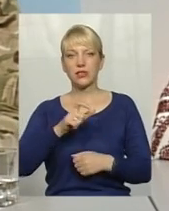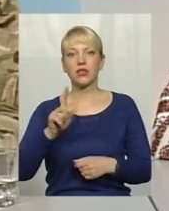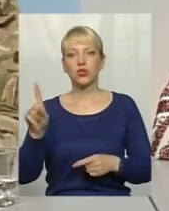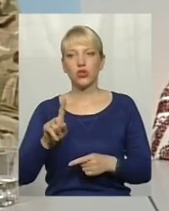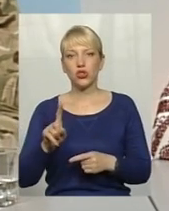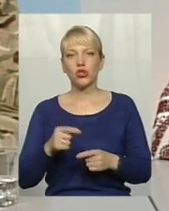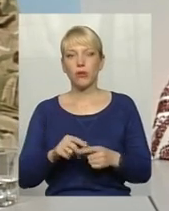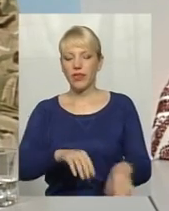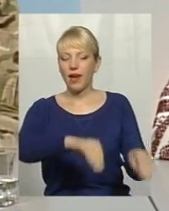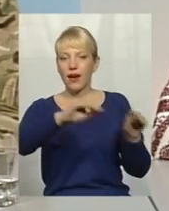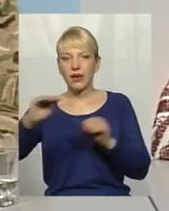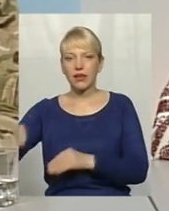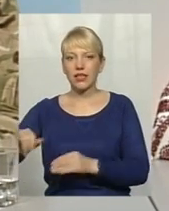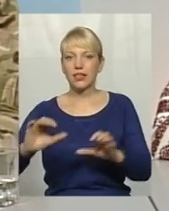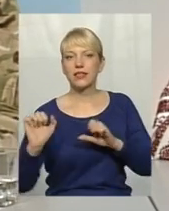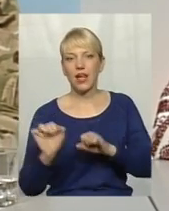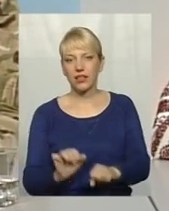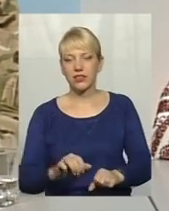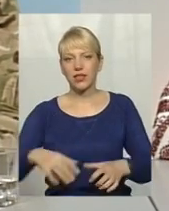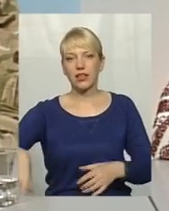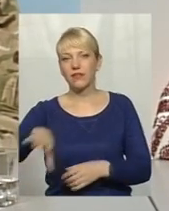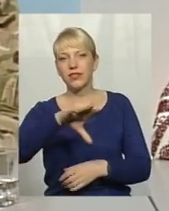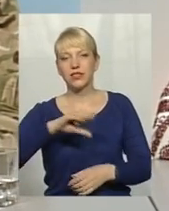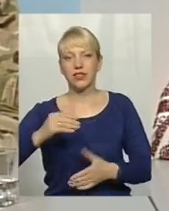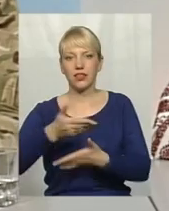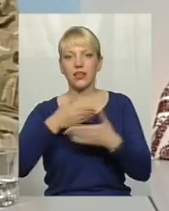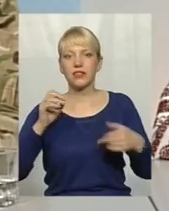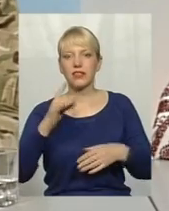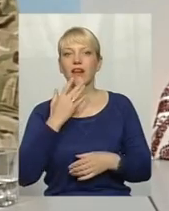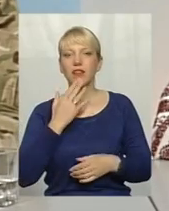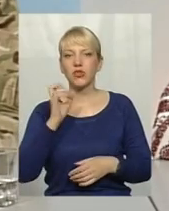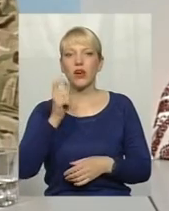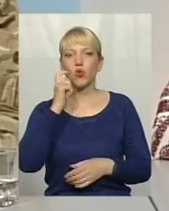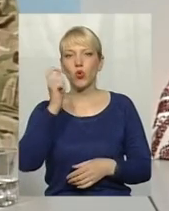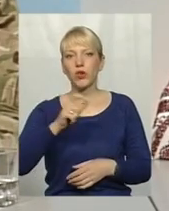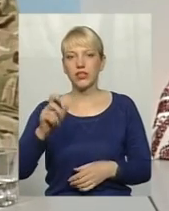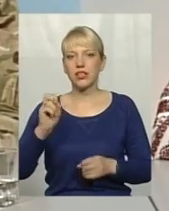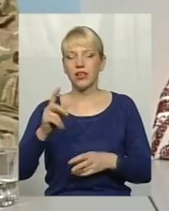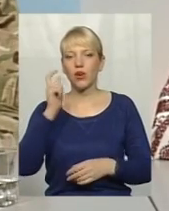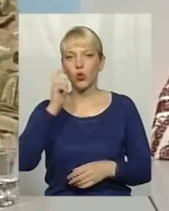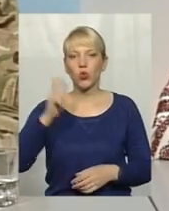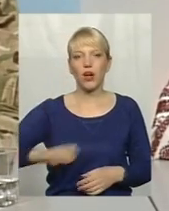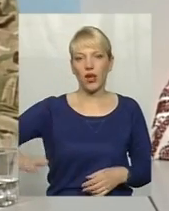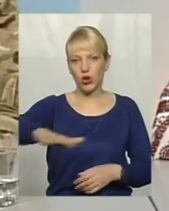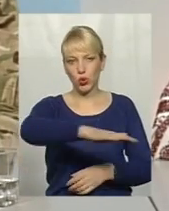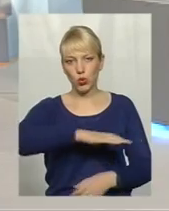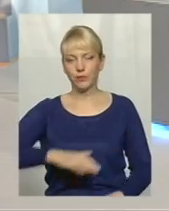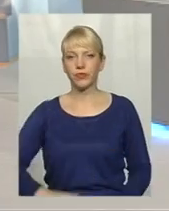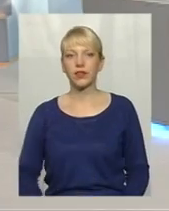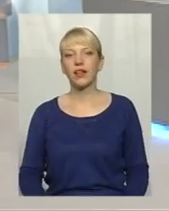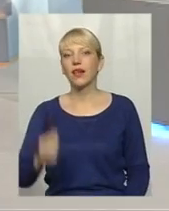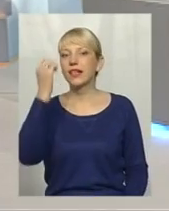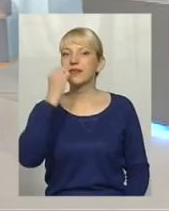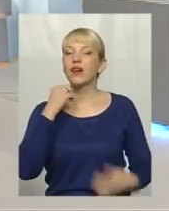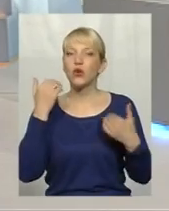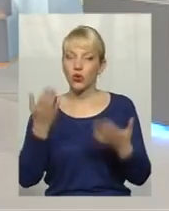накрила, захистила і зберегла усіх нас, як націю, як українців, як Україну. Що ж, дякую